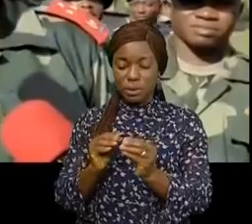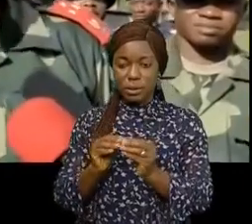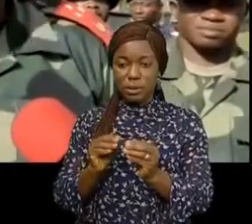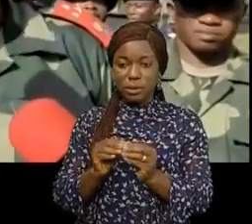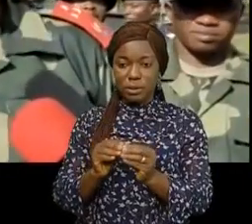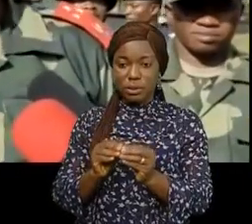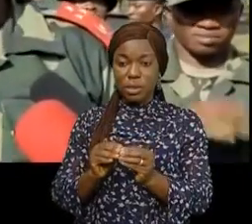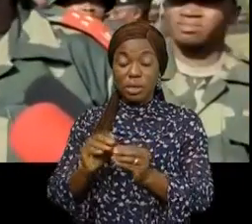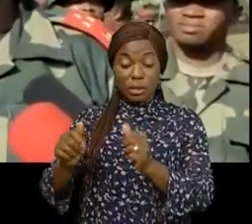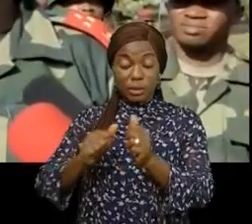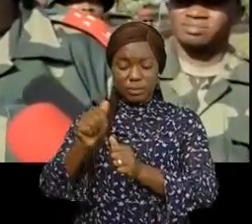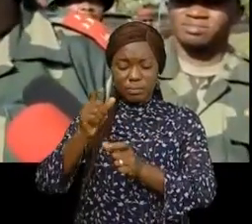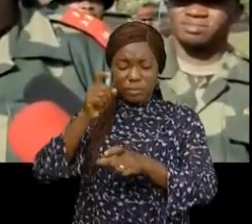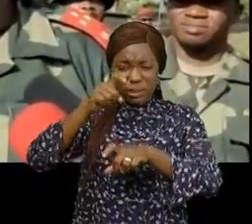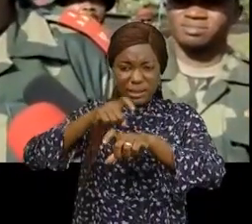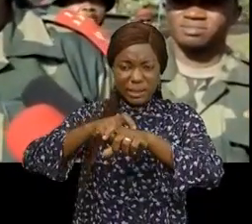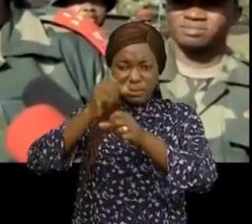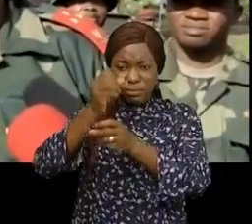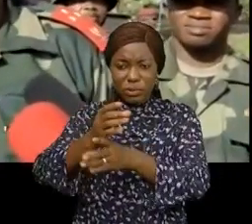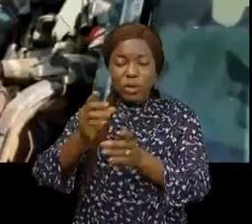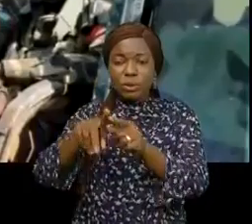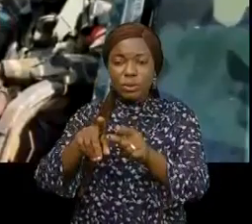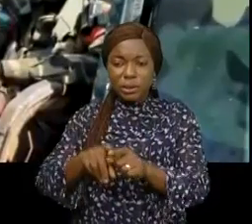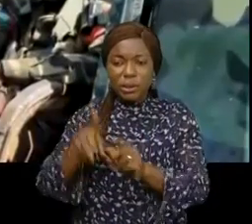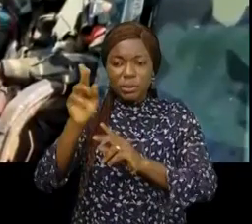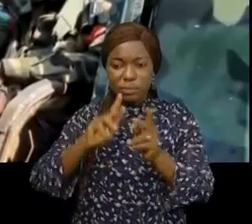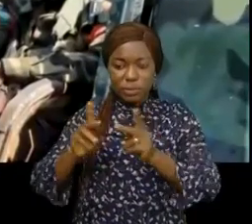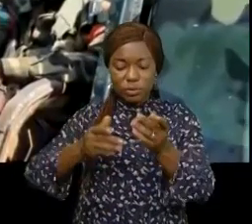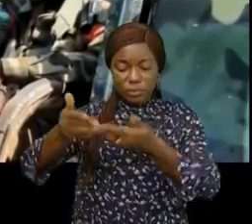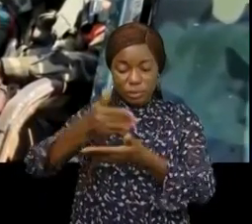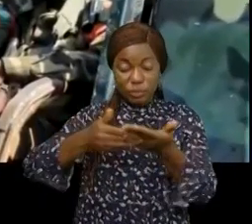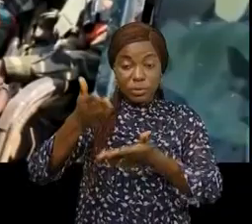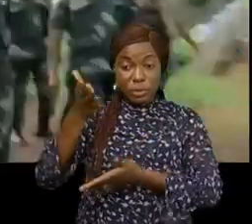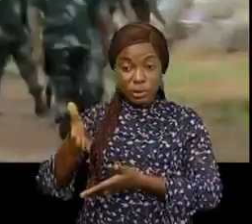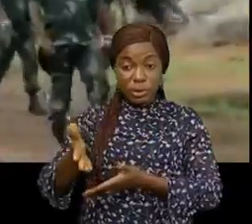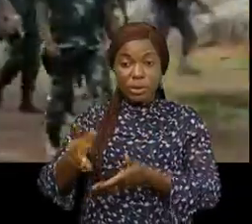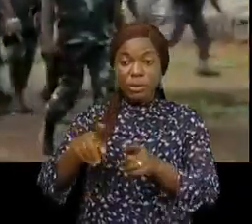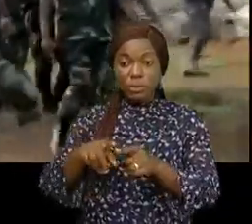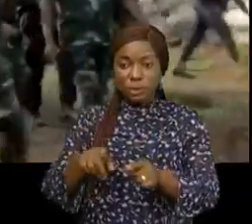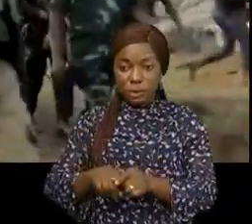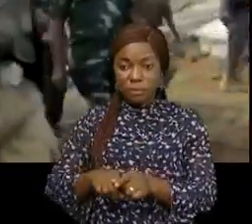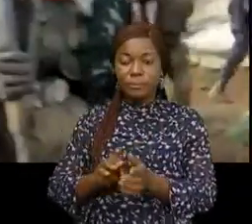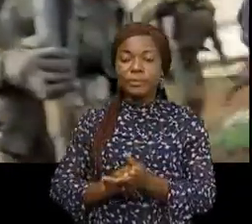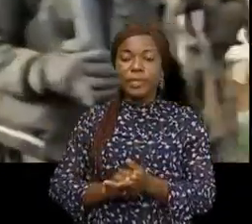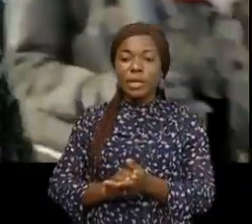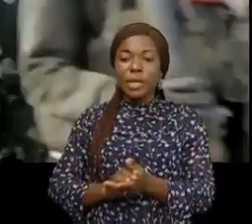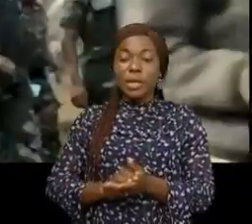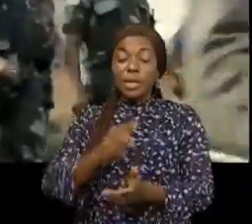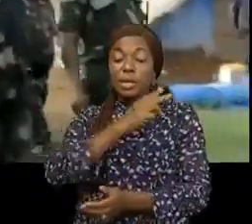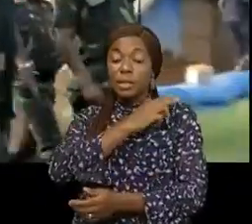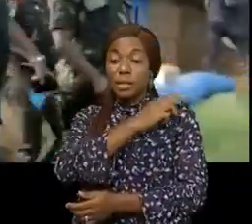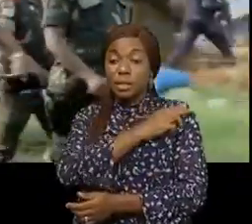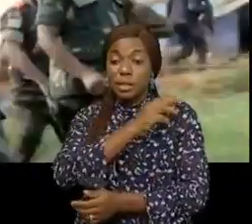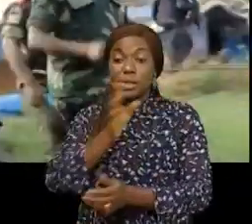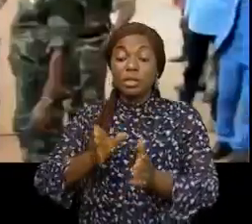dans le plus bref délai on puisse rentrer la population. Aux groupes armés nationaux et étrangers le lieutenant général Luboyan Kachama